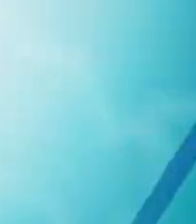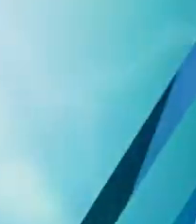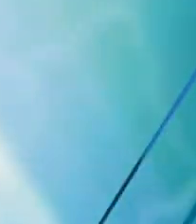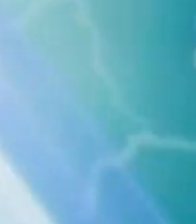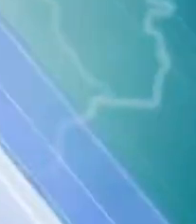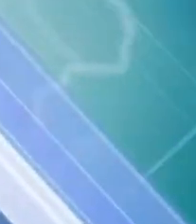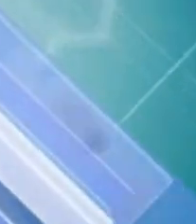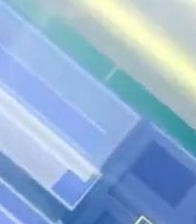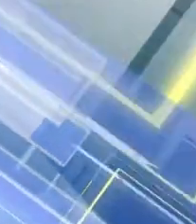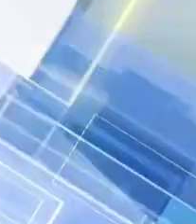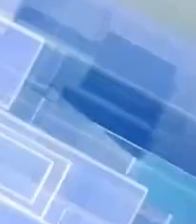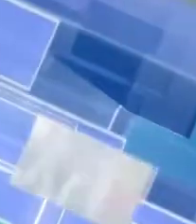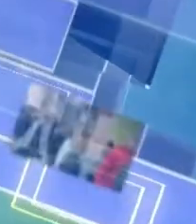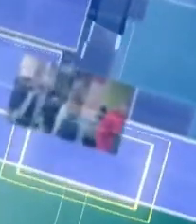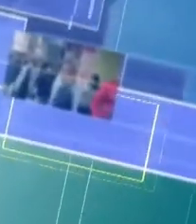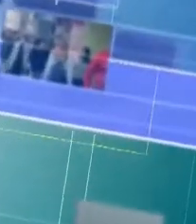МУЗЫКАЛЬНАЯ